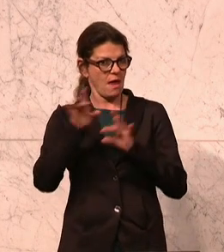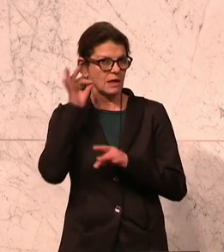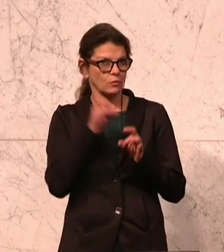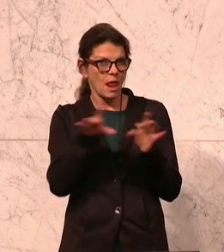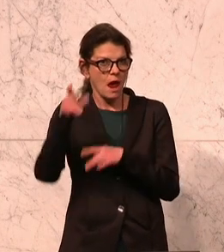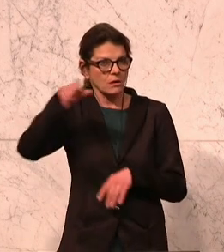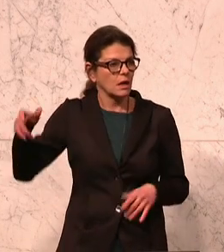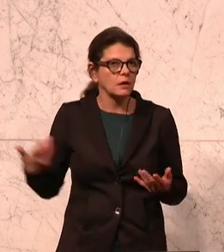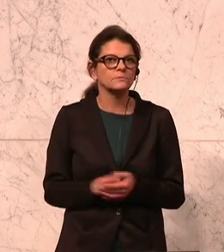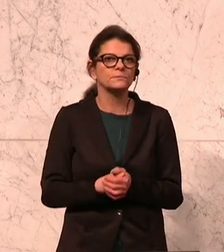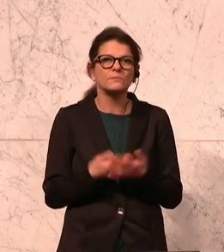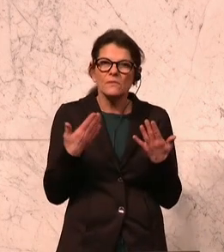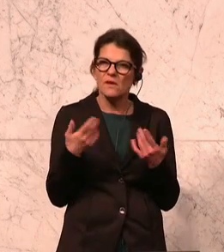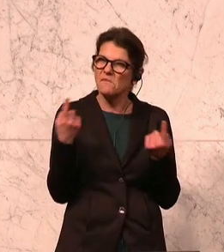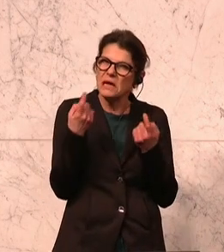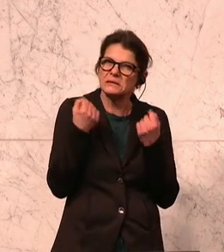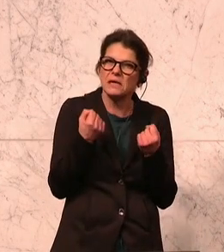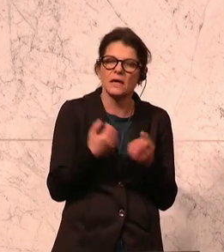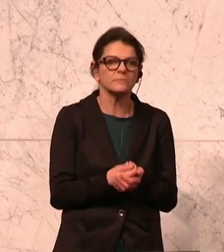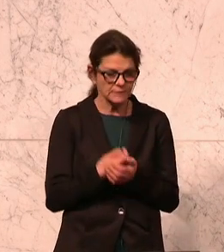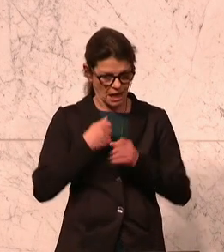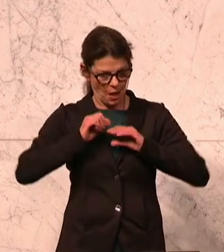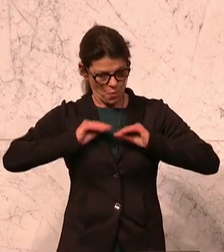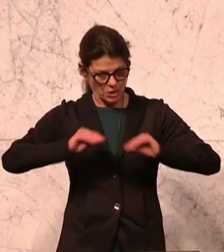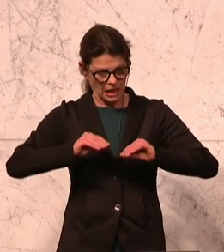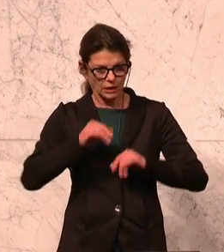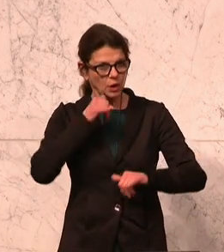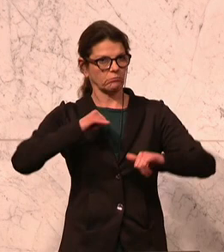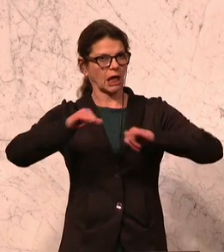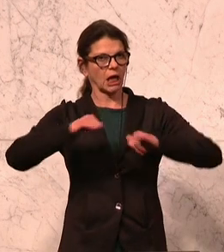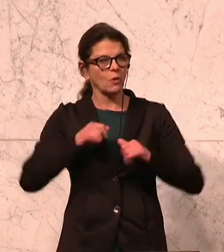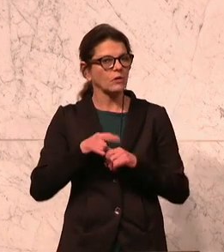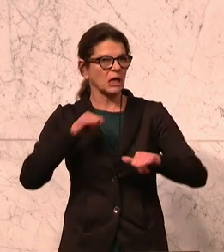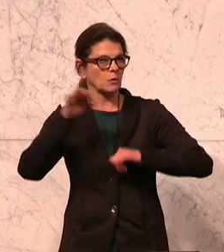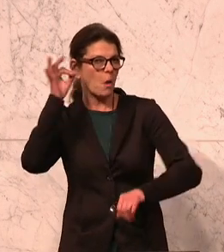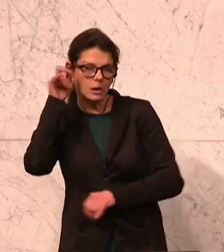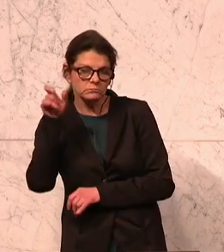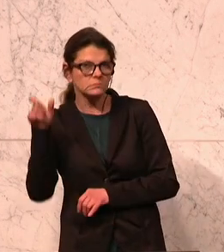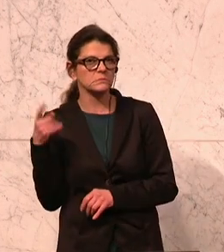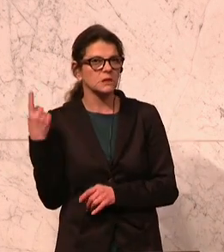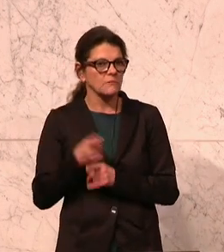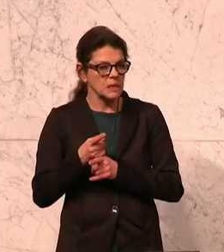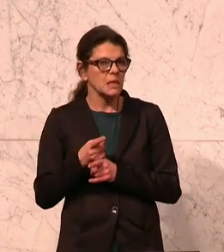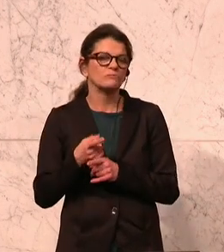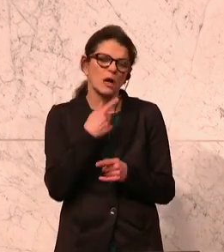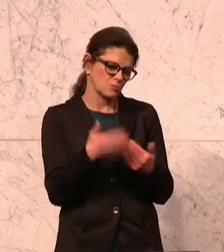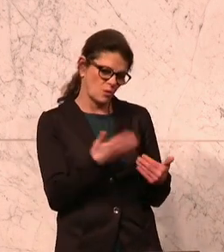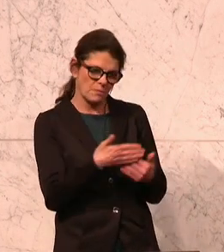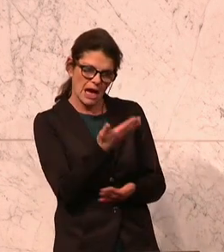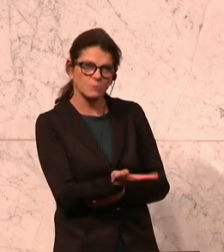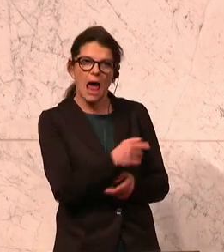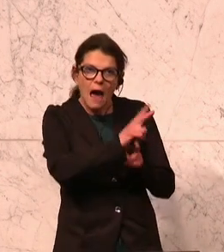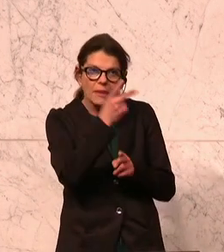und Lehrer, nämlich die Sicherheit zu unterrichten und nicht von Direktoren und Direktorinnen, weil sie zum Beispiel eine